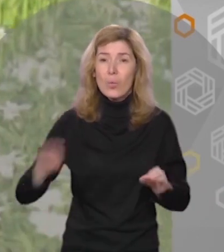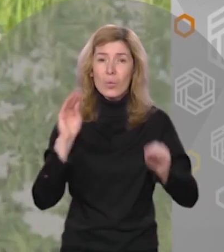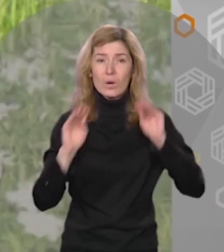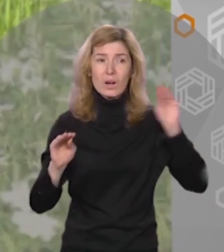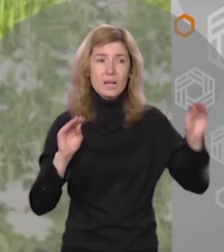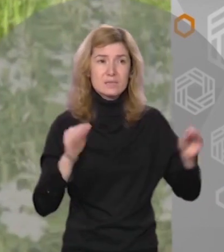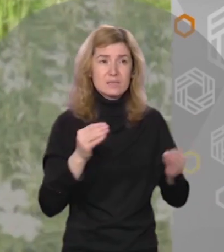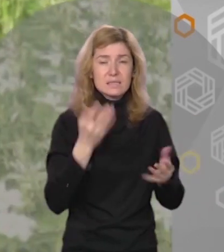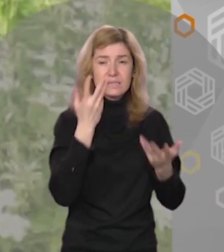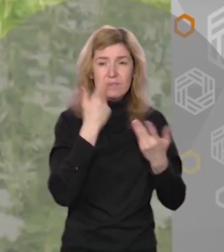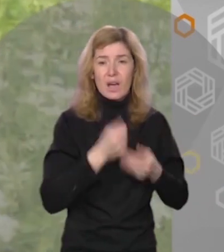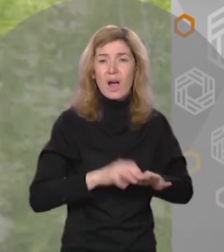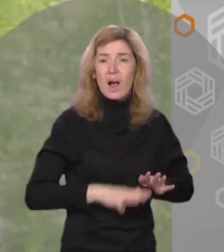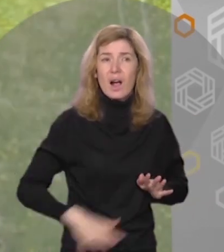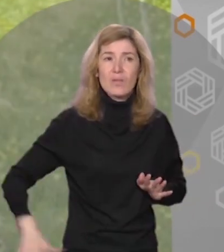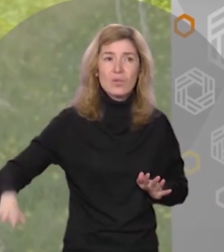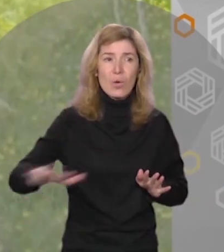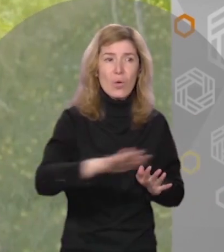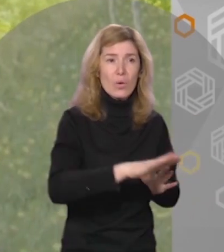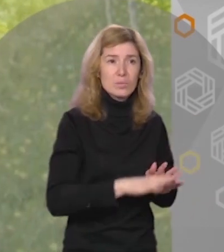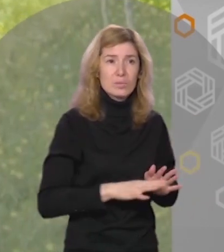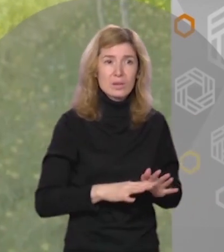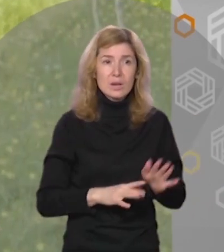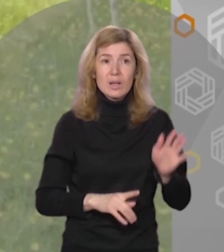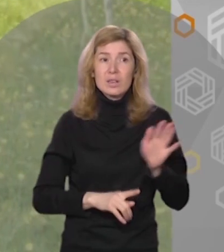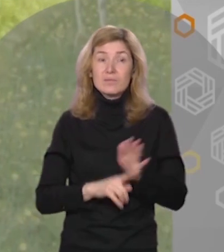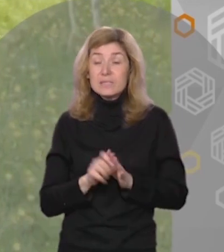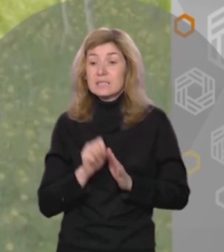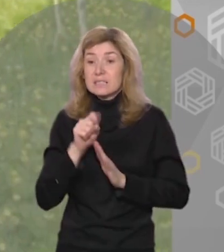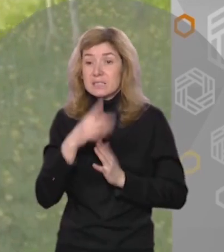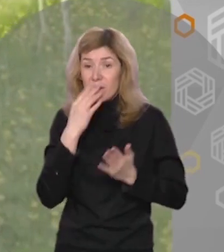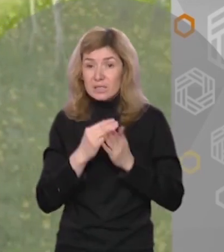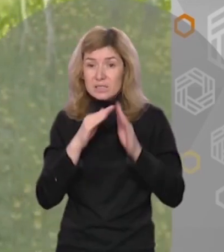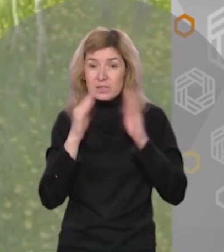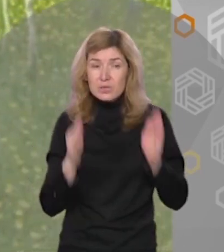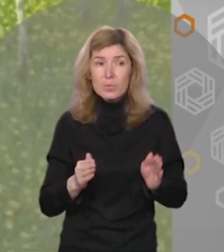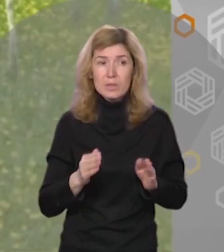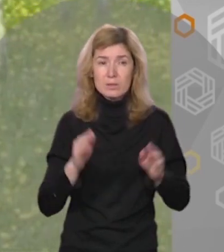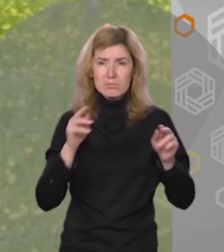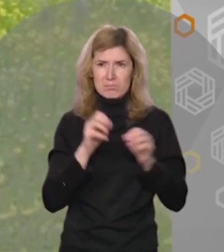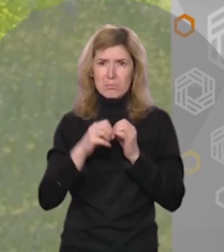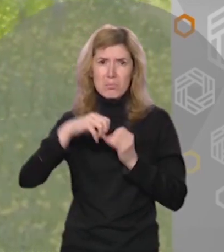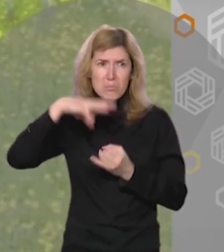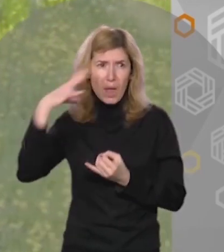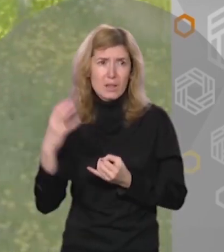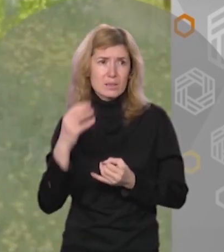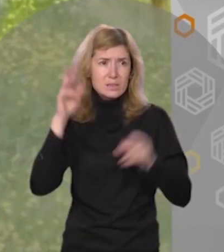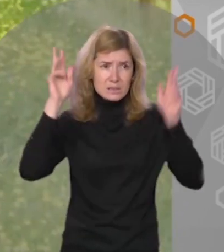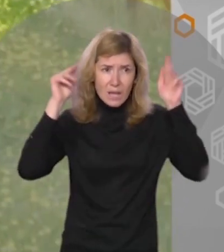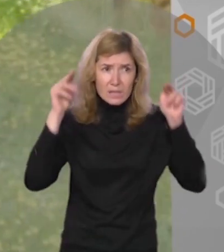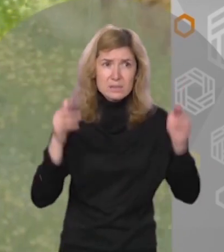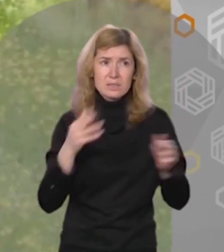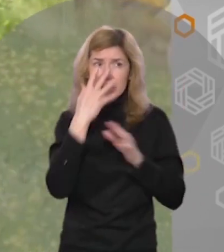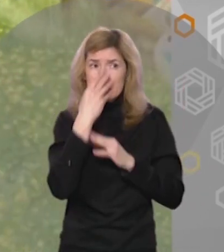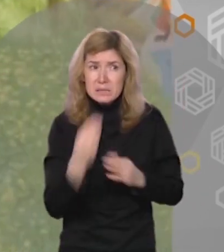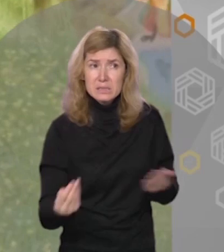пестрым ковром Выскочили из своих жилищ белки, зайцы и лисы А